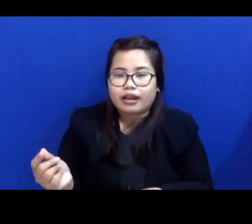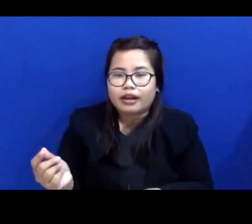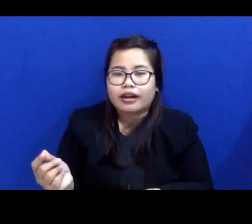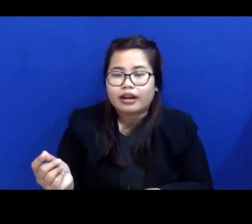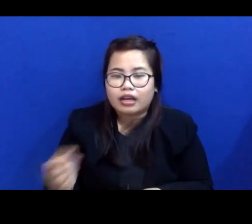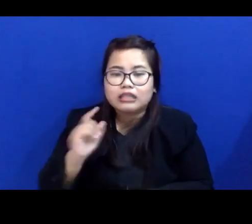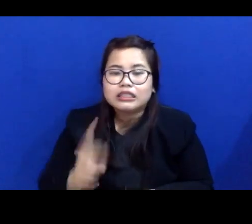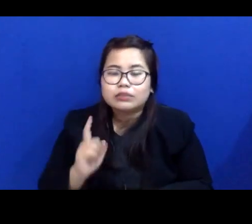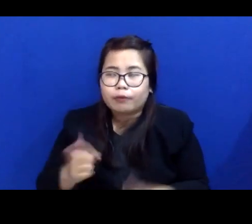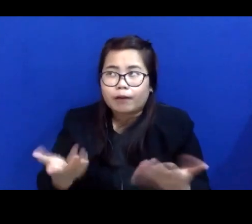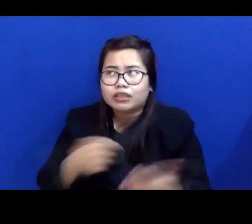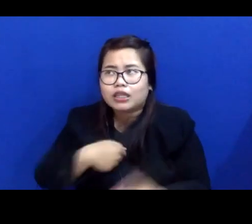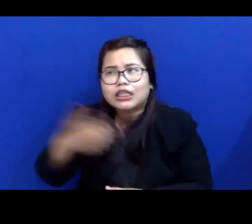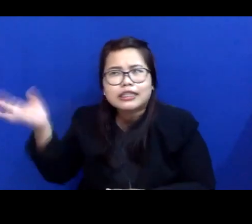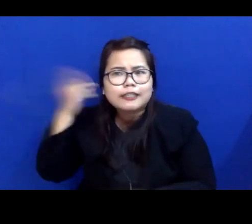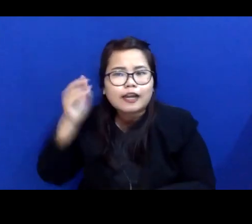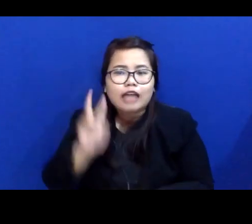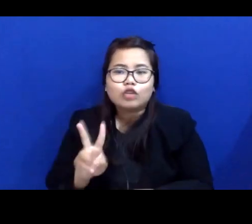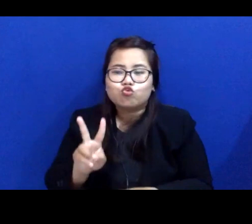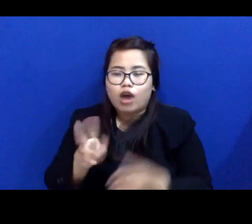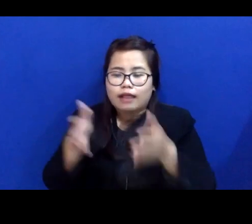Karena tadi saya dengar ada dua tipe.